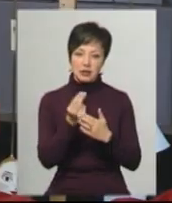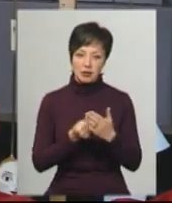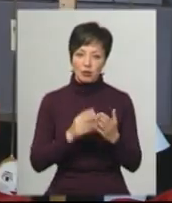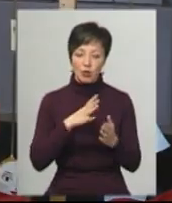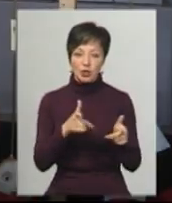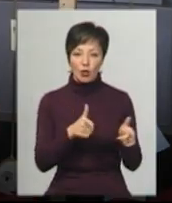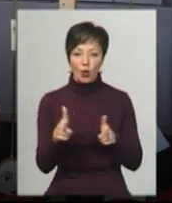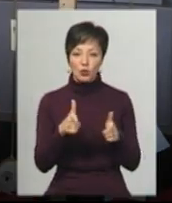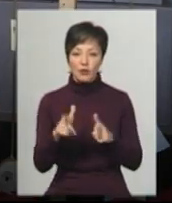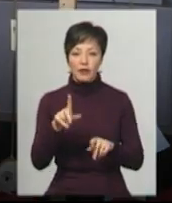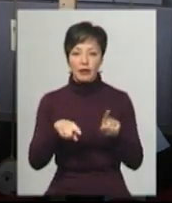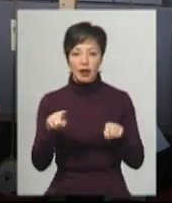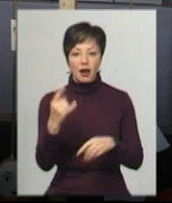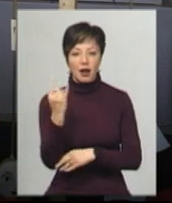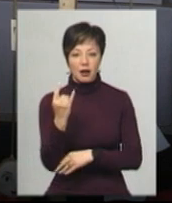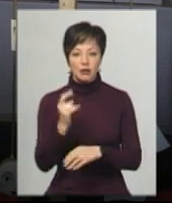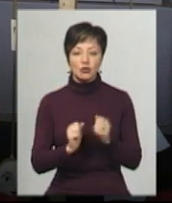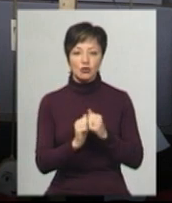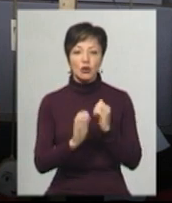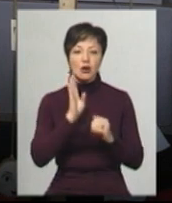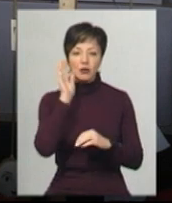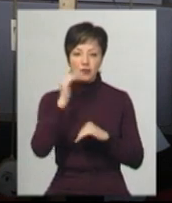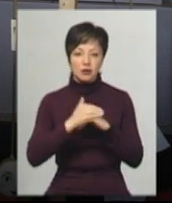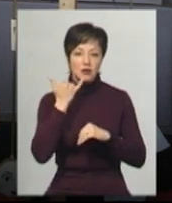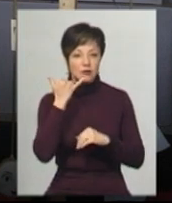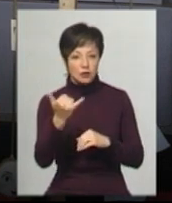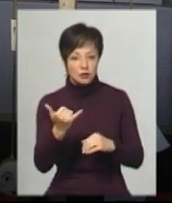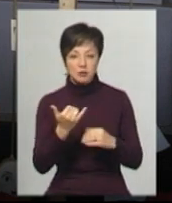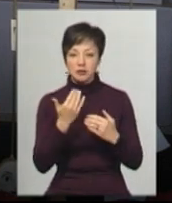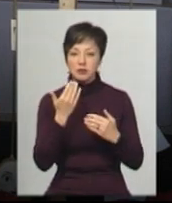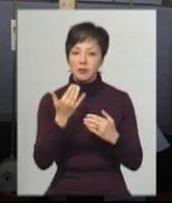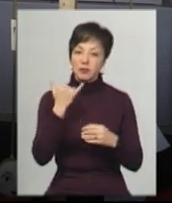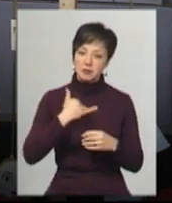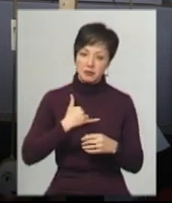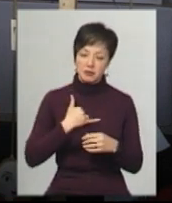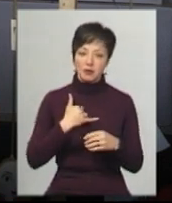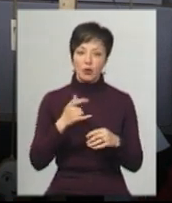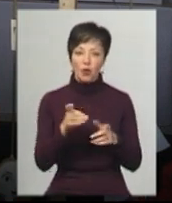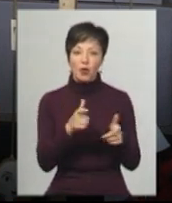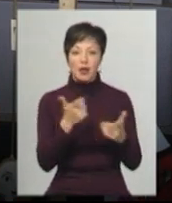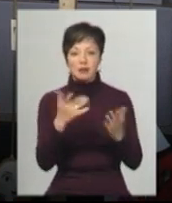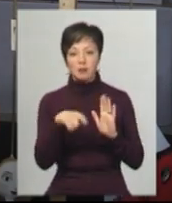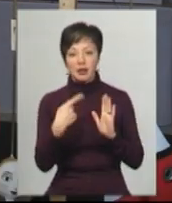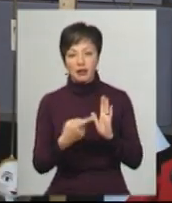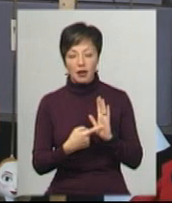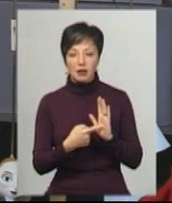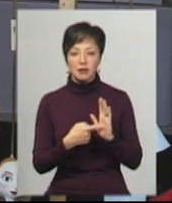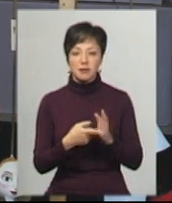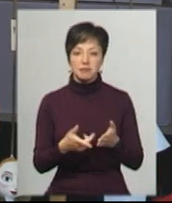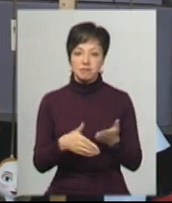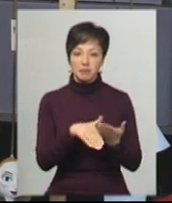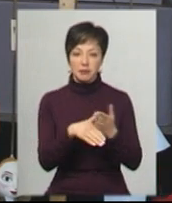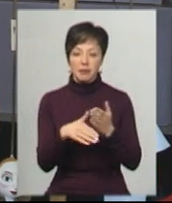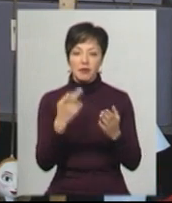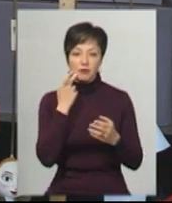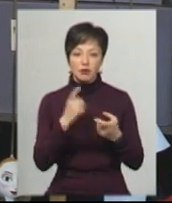Були заготовлені деякі ляльки. Я їм щоранку та щовечора телефонував, або вони мені, коли у них були якісь питання. Тобто підтримували